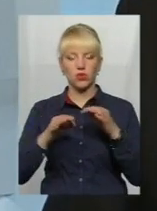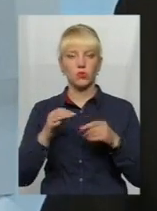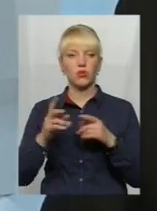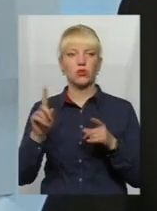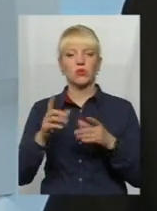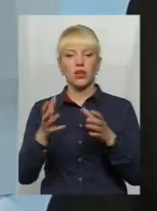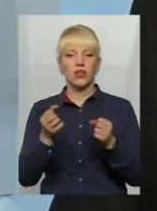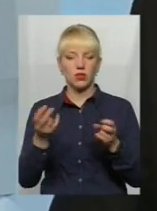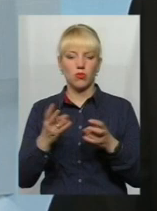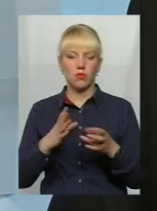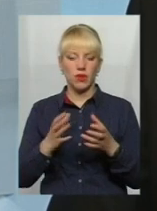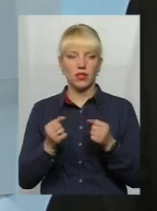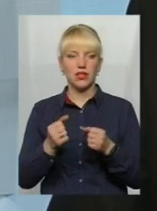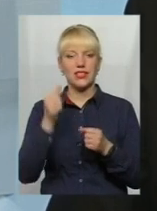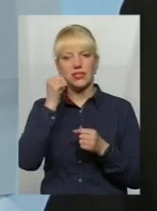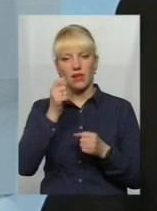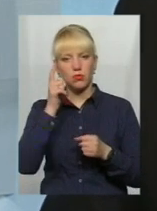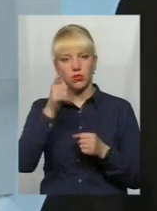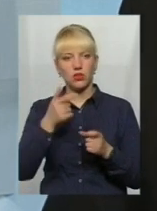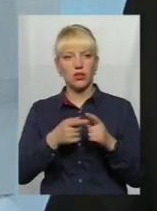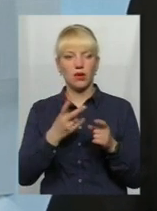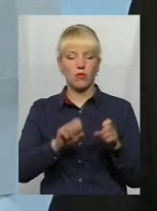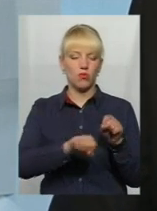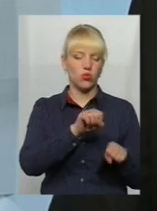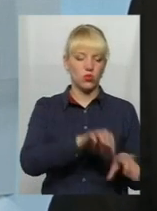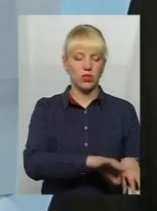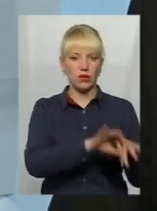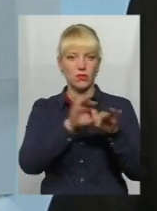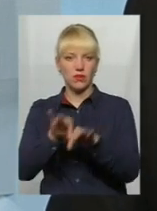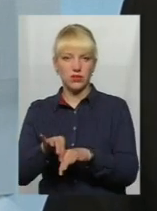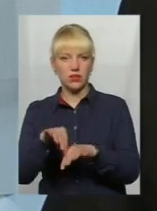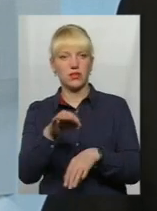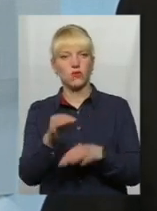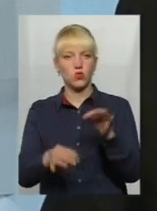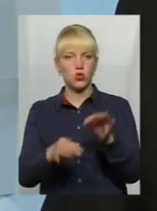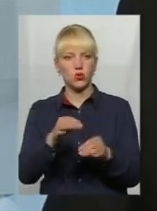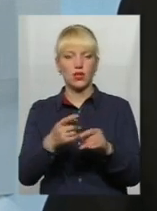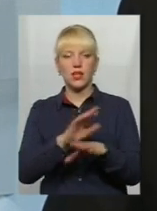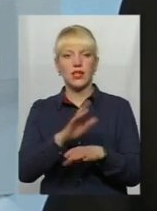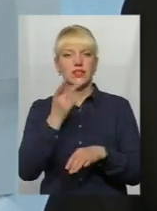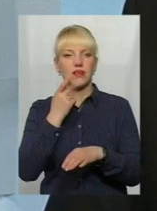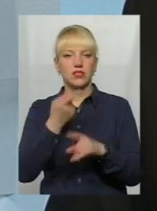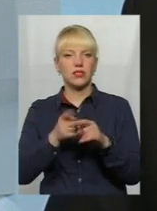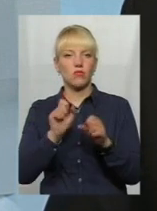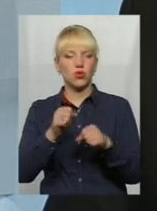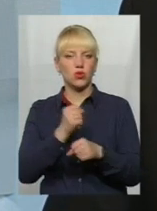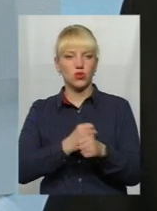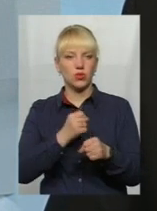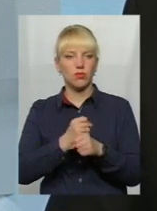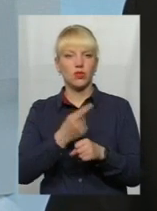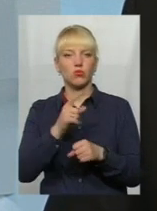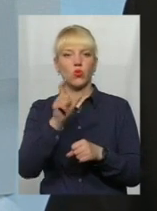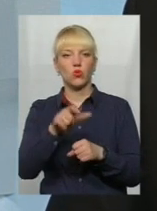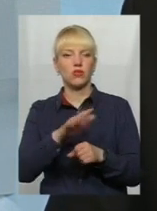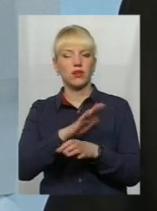післязавтра, йому треба ту людину-порушника доставити в суд. На розгляд, не завжди це є можливо, тому що ту людину не дуже так